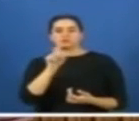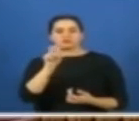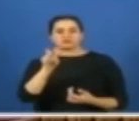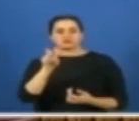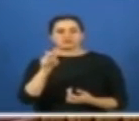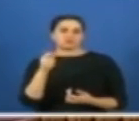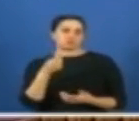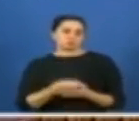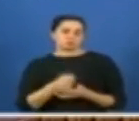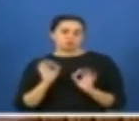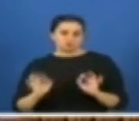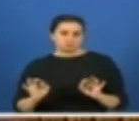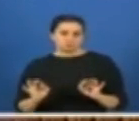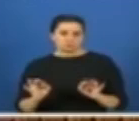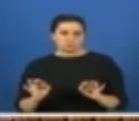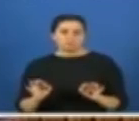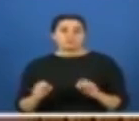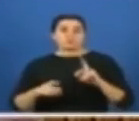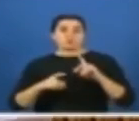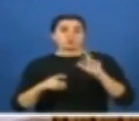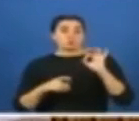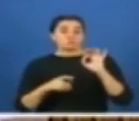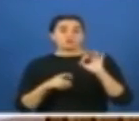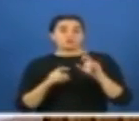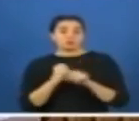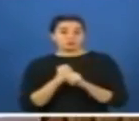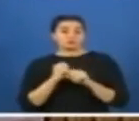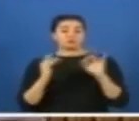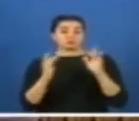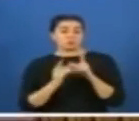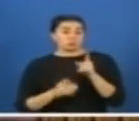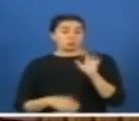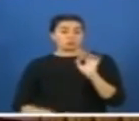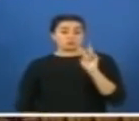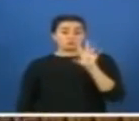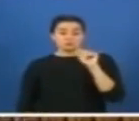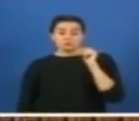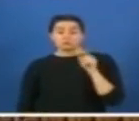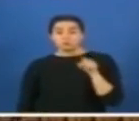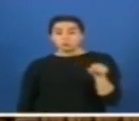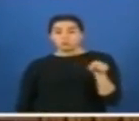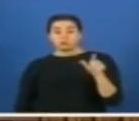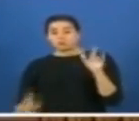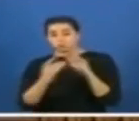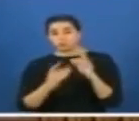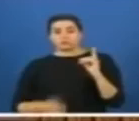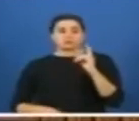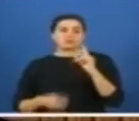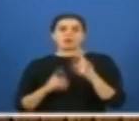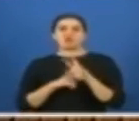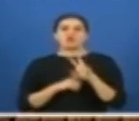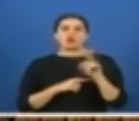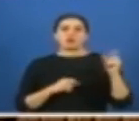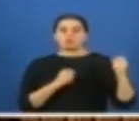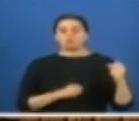yetmiş beş kuruş. Osman Gazi Köprüsü'nden yirmi beş gün diyelim ki Gölcük'te, Karamürsel'de veya Yalova'da oturuyor